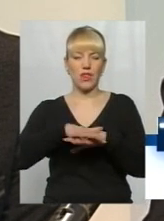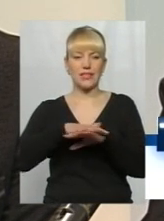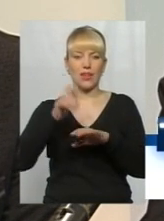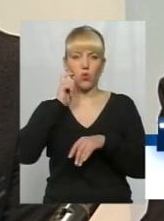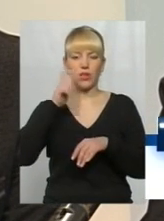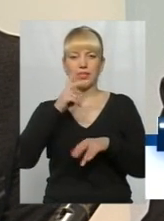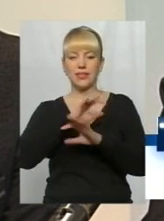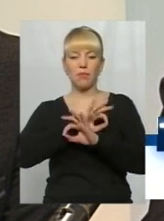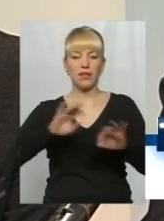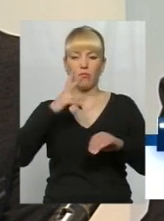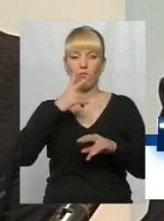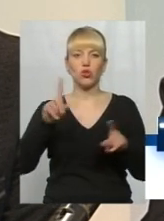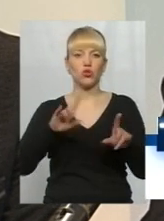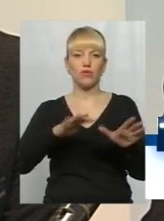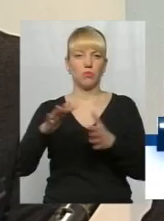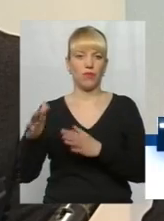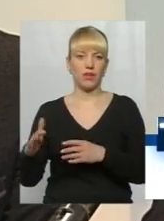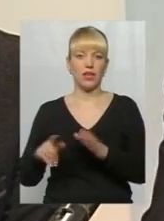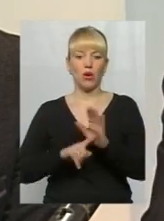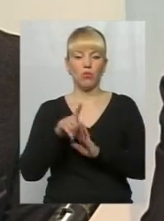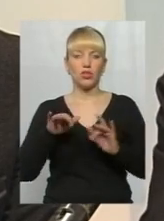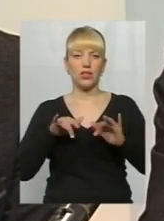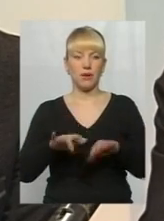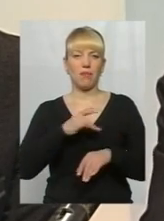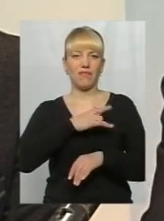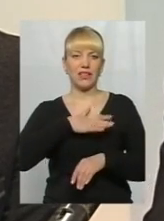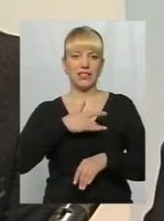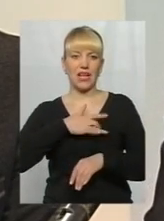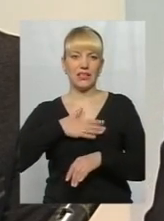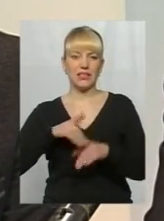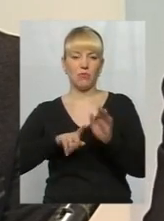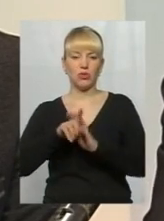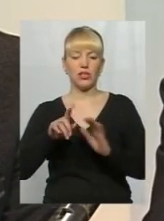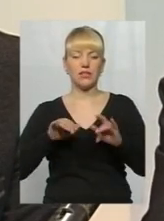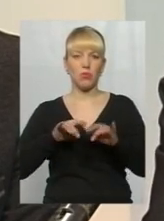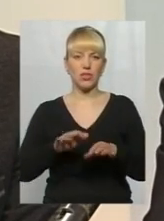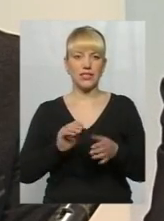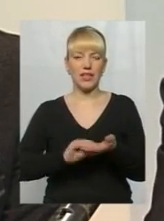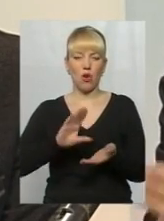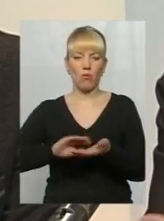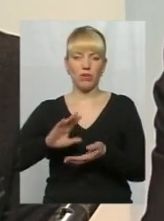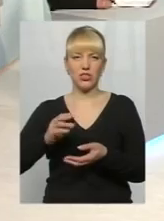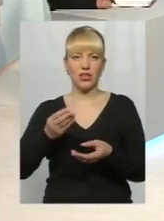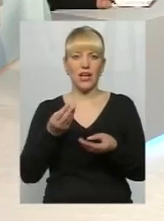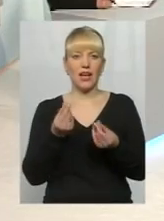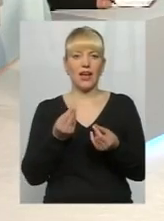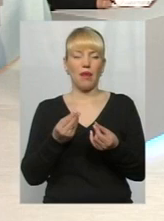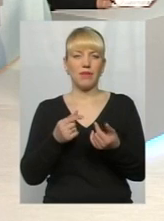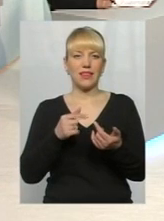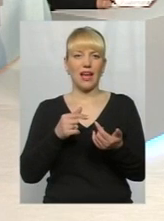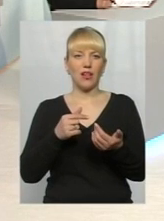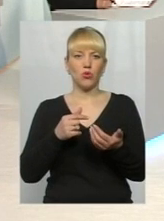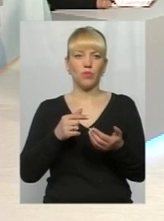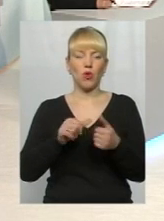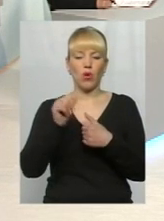прекрасно побачило, що відбувається. Почалися процеси приватизації, почалися процеси накопичення капіталу окремими представниками, як ви це